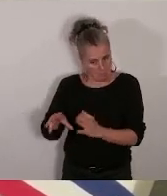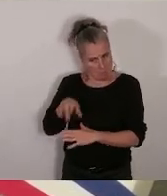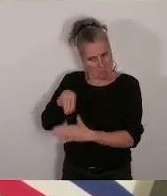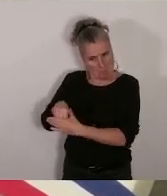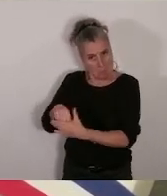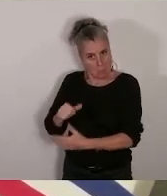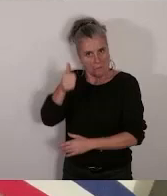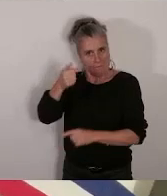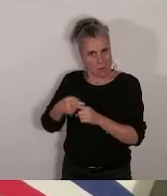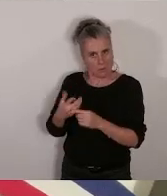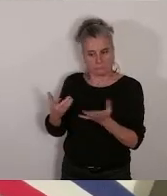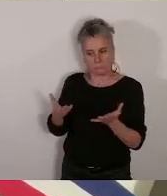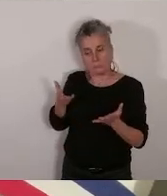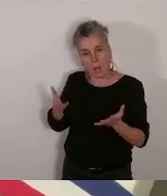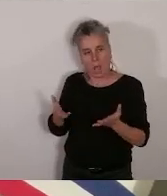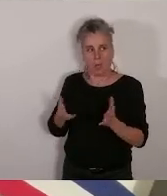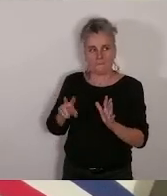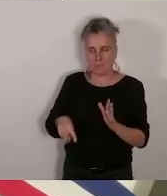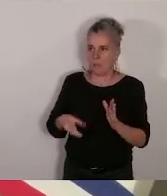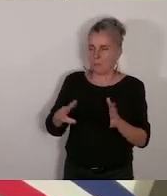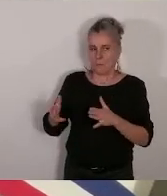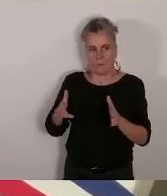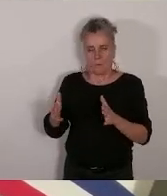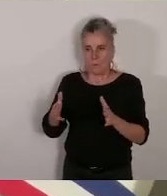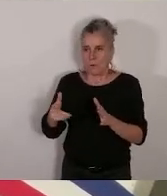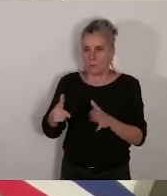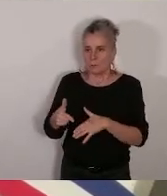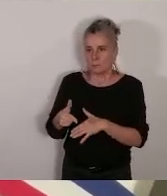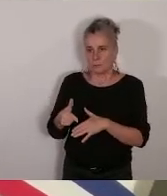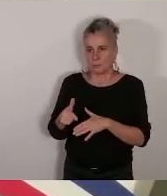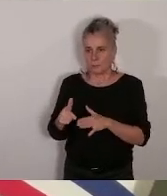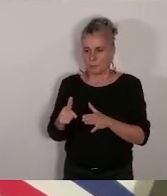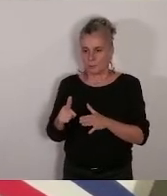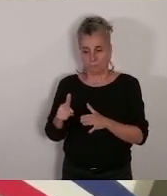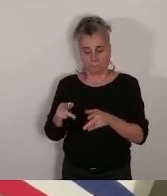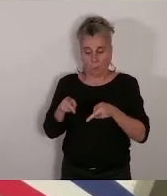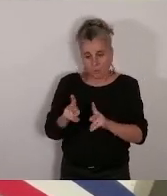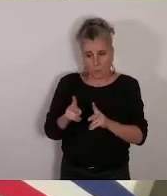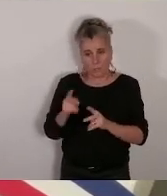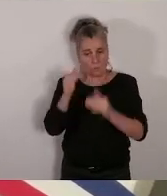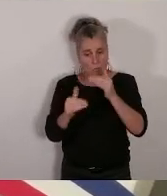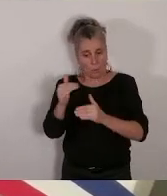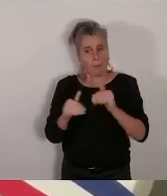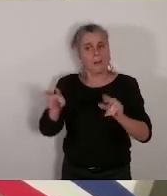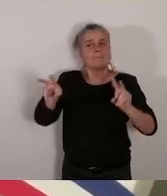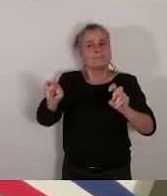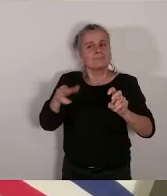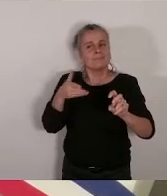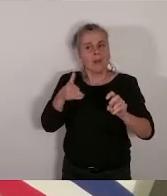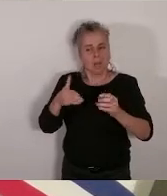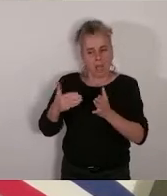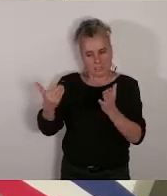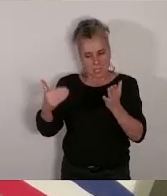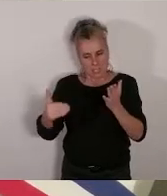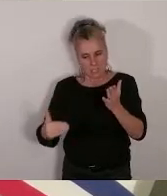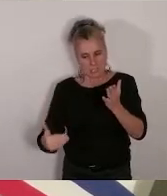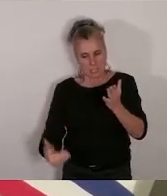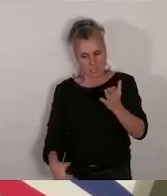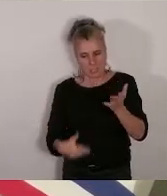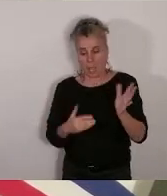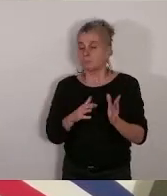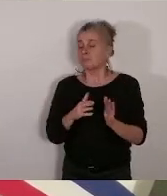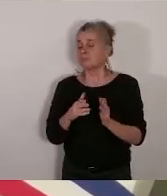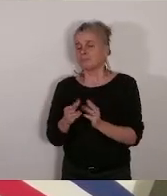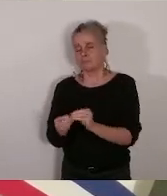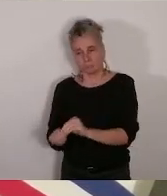nettoyage des autorisations de programme qui a été fait. Et donc on aboutit à une PPI, un